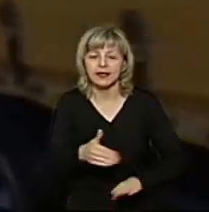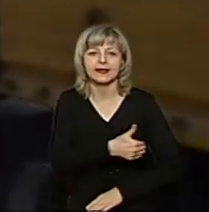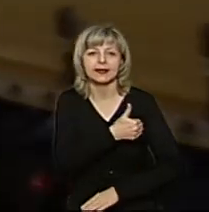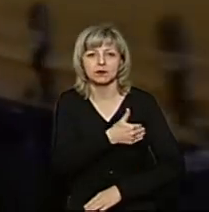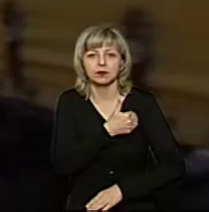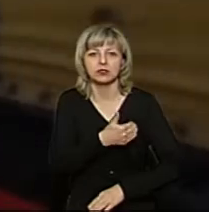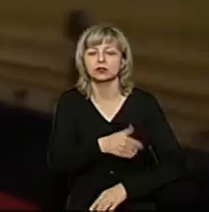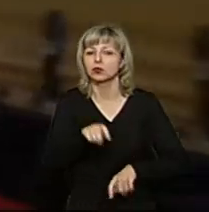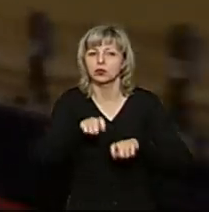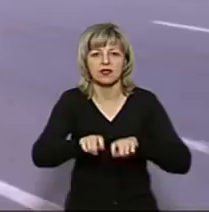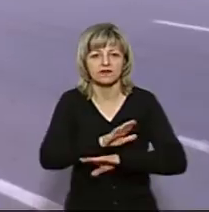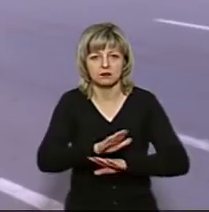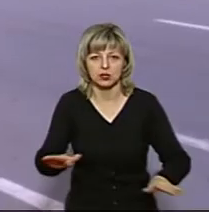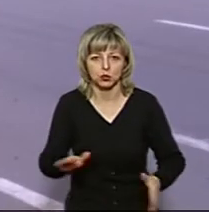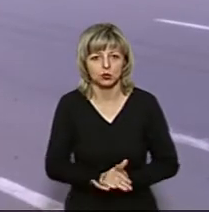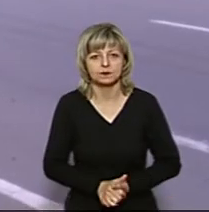тіла не вимірюють.